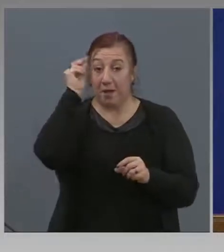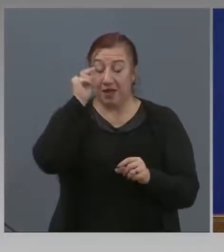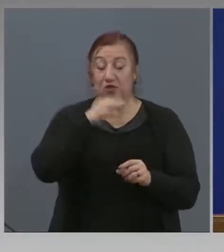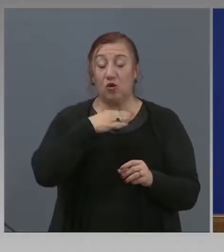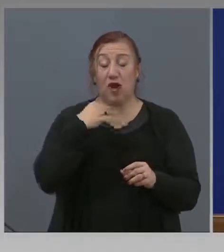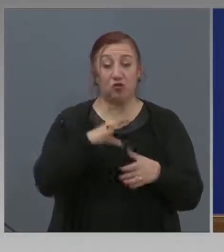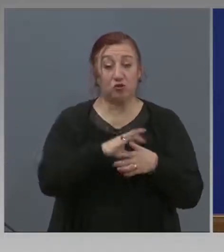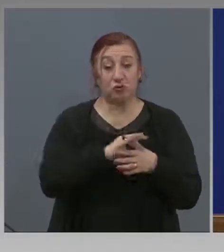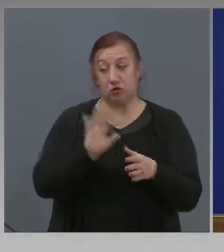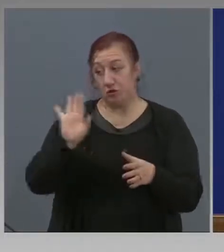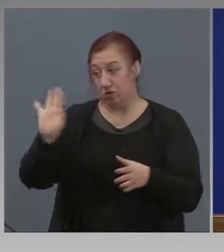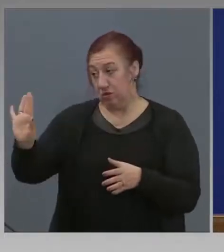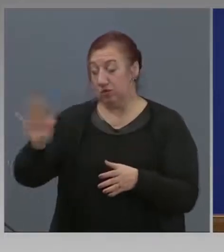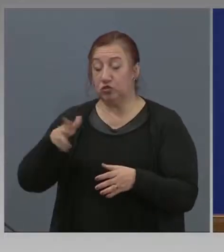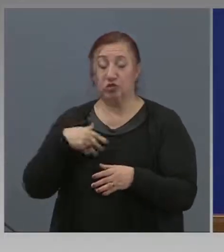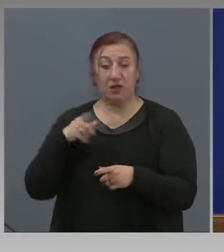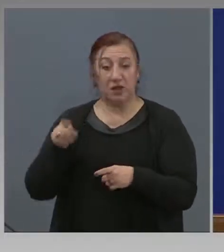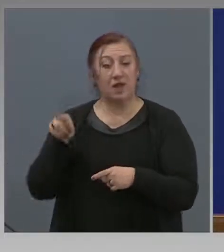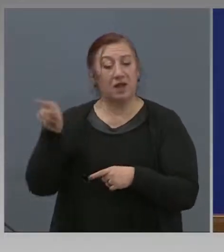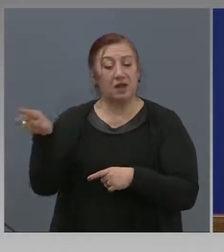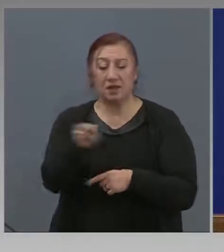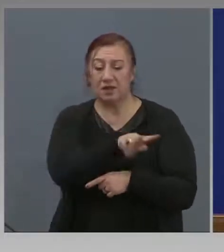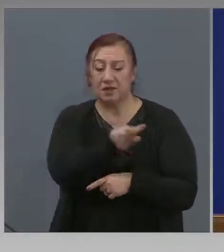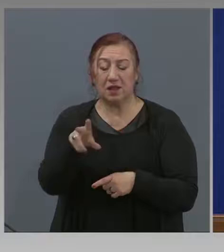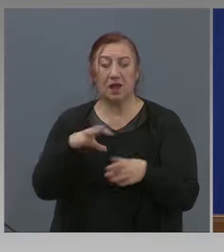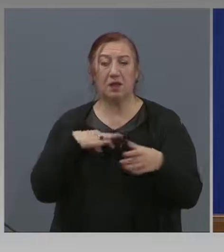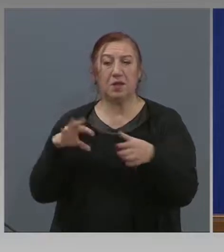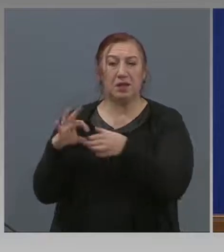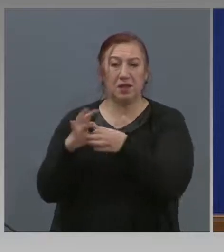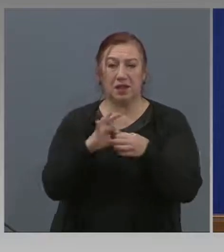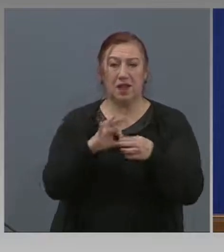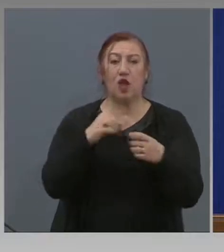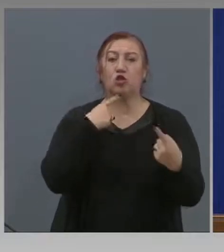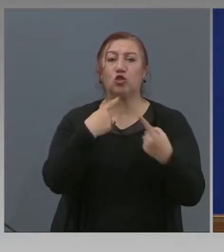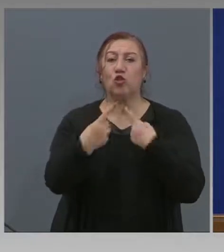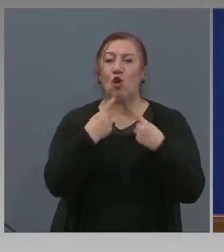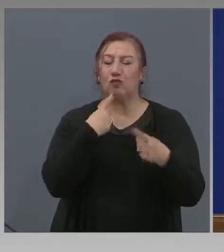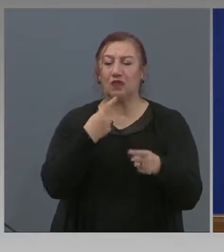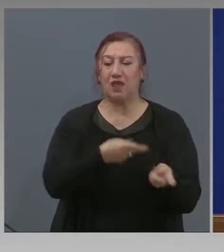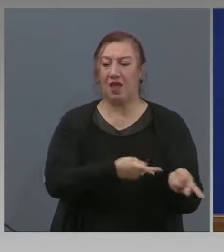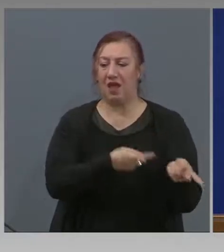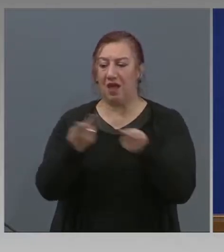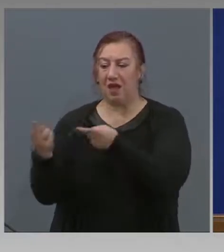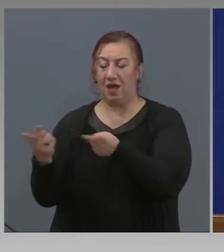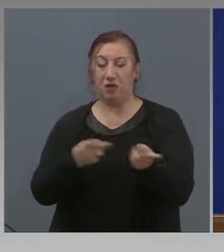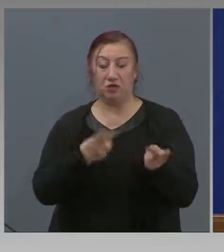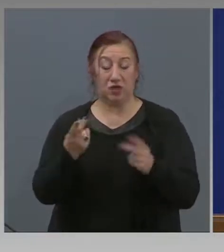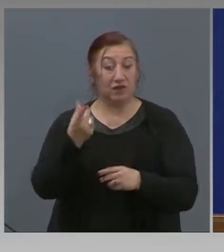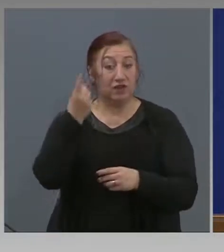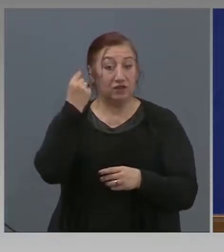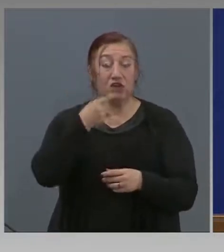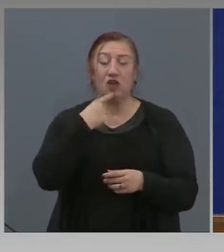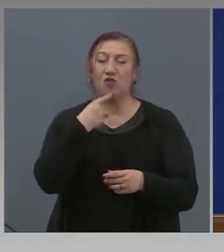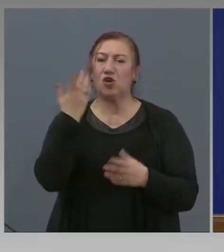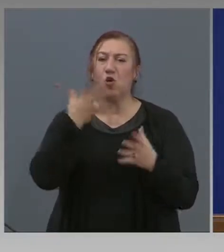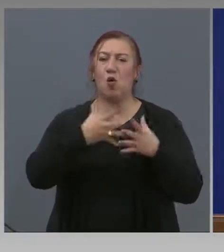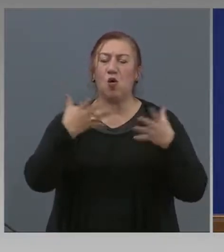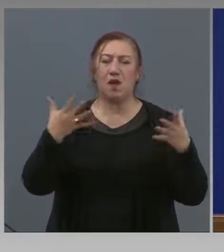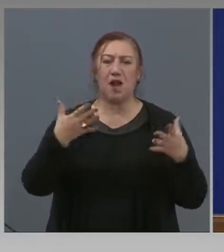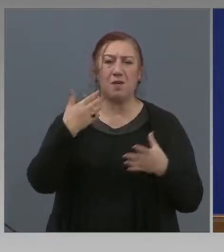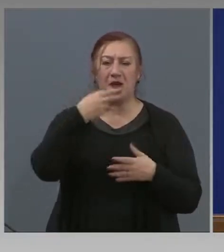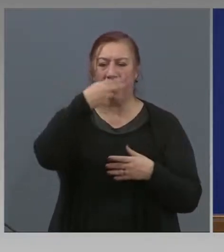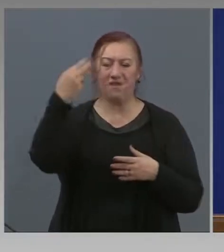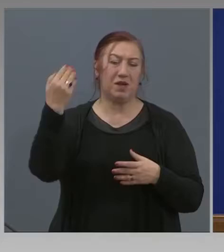воля. Но те имат договори за доставка и работят по тях. Вчера говорих с голяма кланица в северна България.